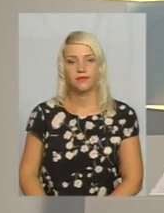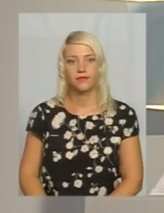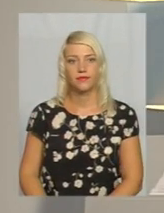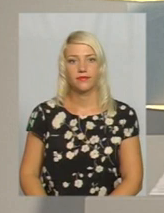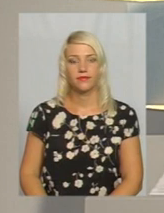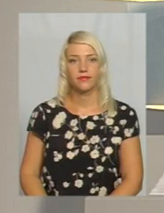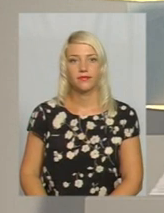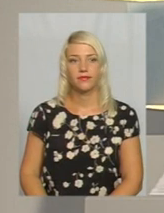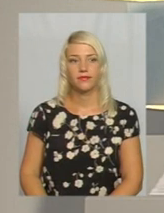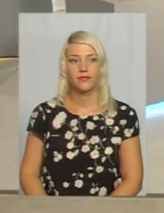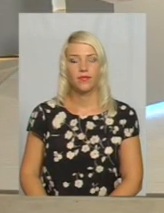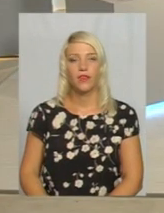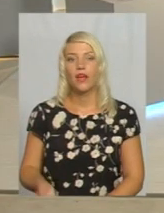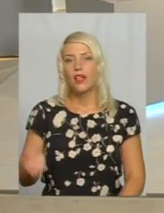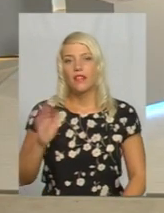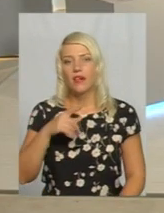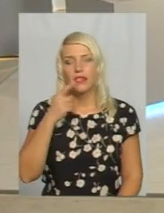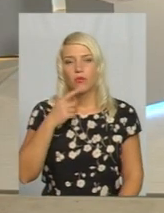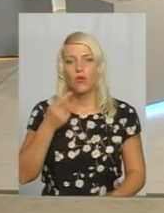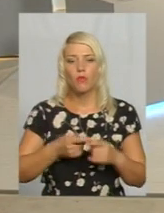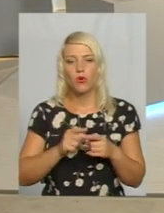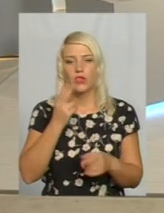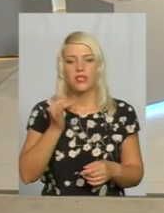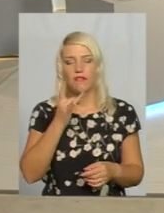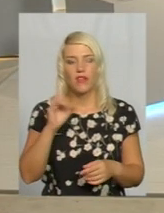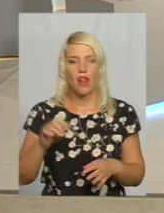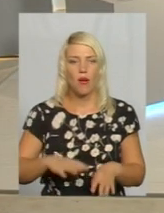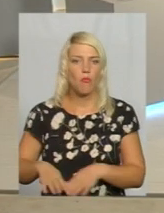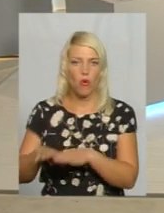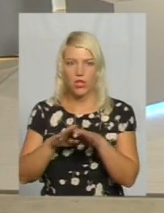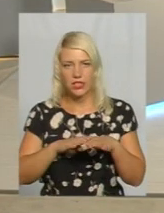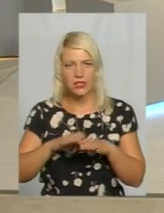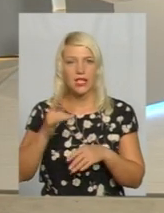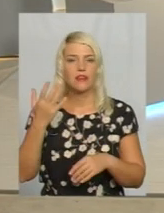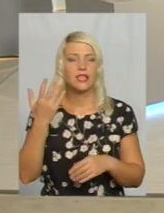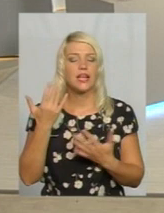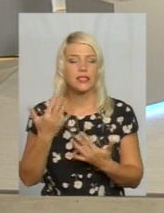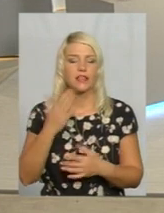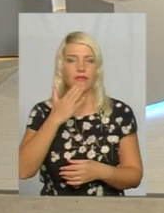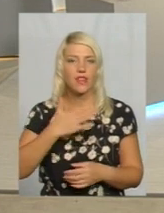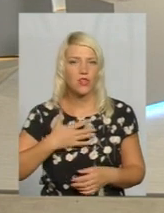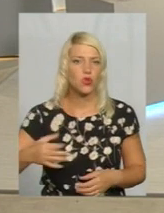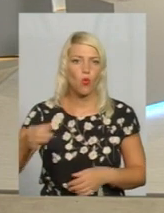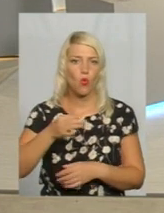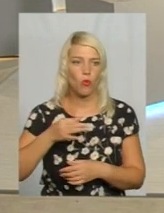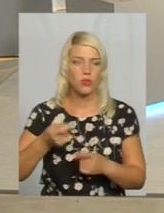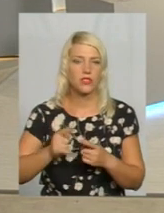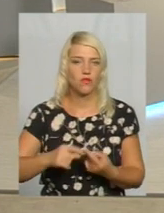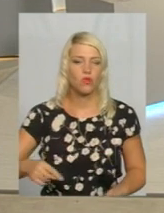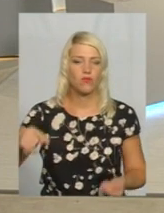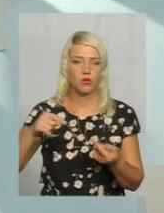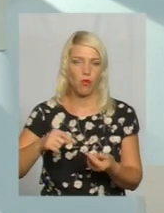Отож, пані Олена, давайте поговоримо і ми про це цифрове покриття, наскільки в нашій області воно відповідає потребі на сьогодні?